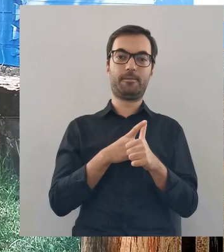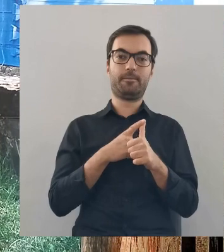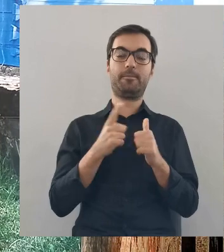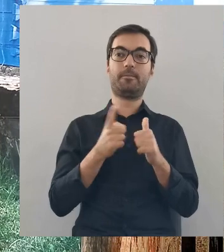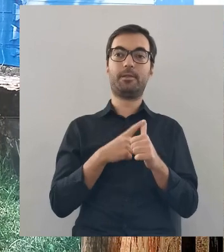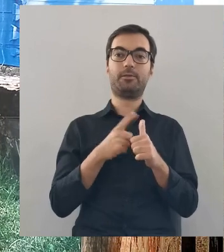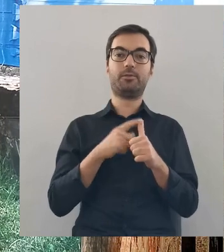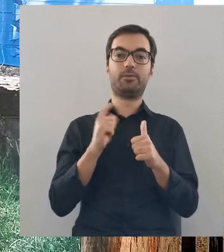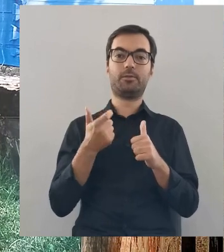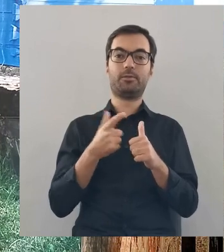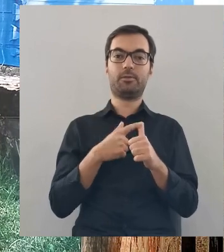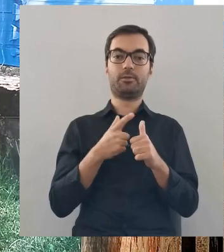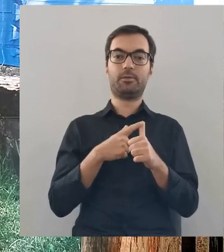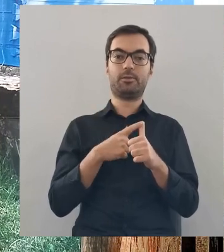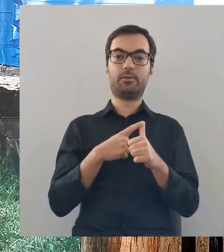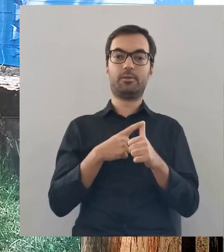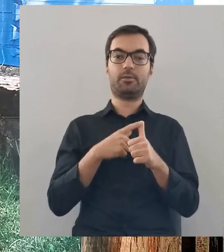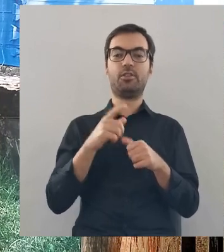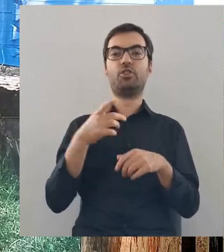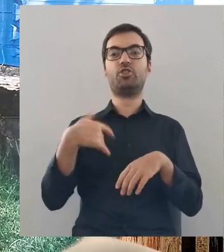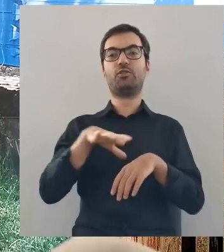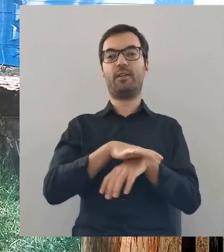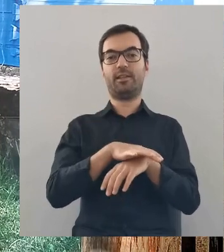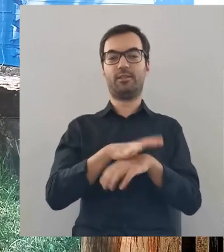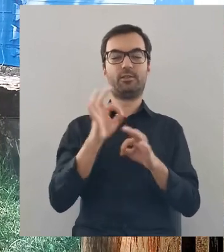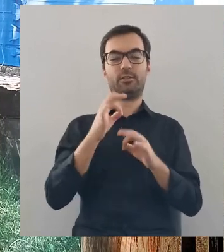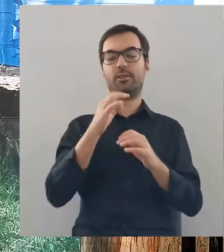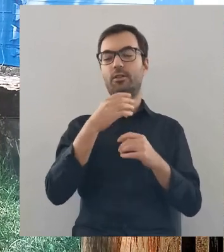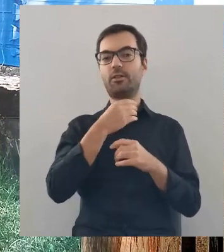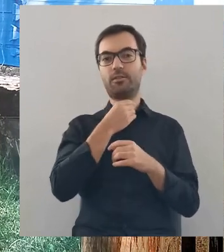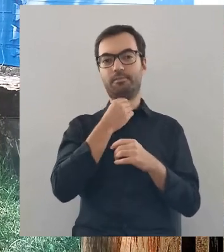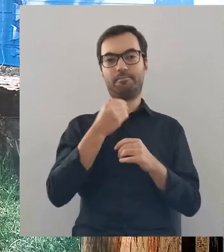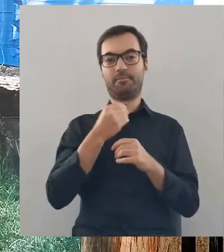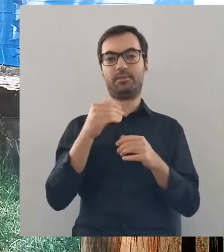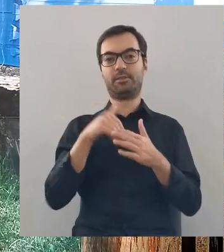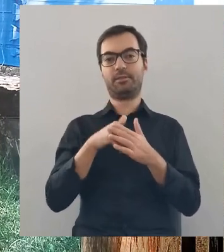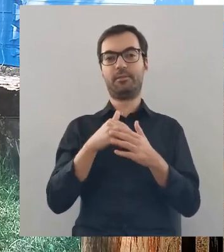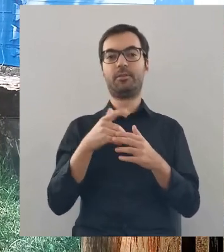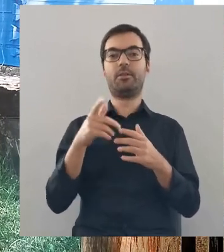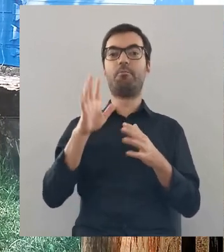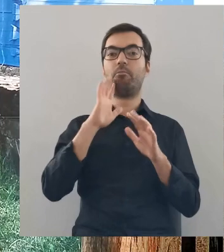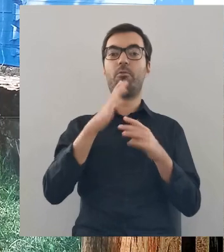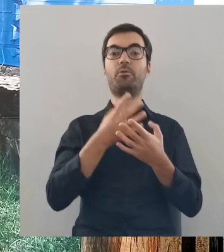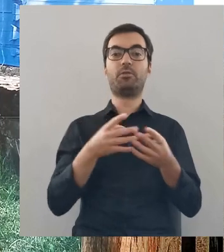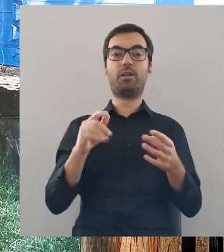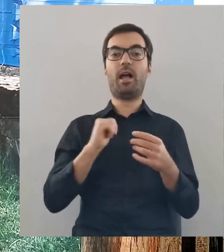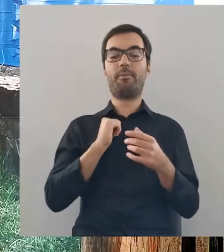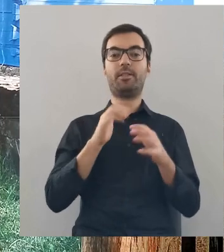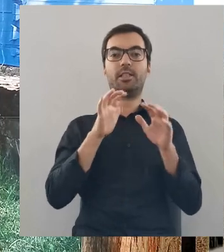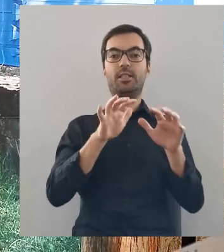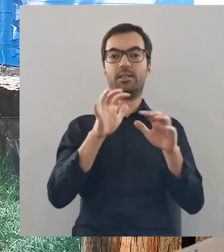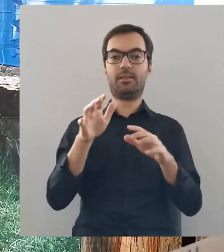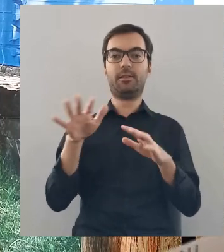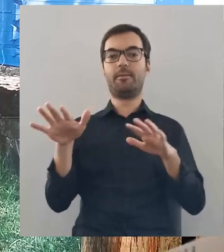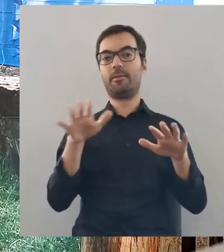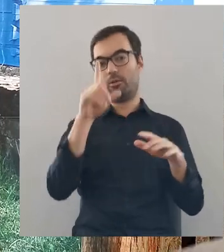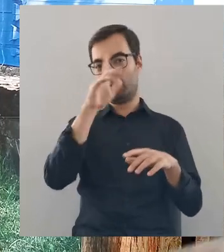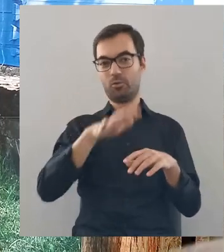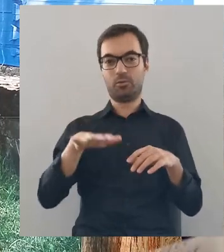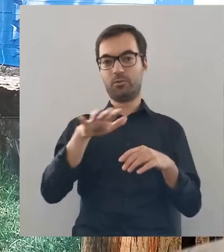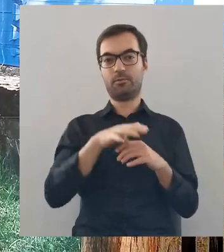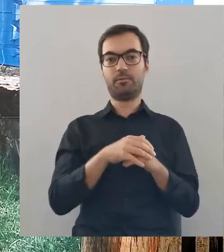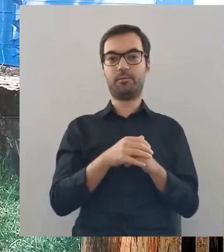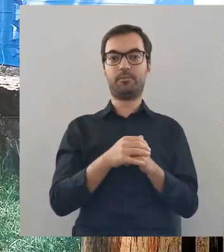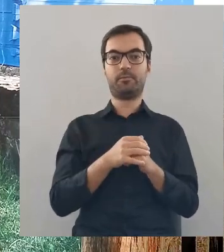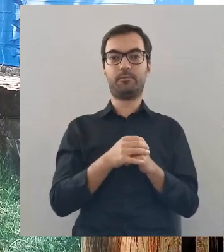okrucieństwa Szwedów, którzy znaleźli się na tym terenie i podobno, aby zastraszyć